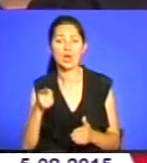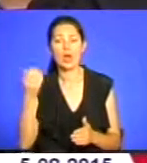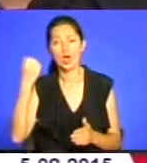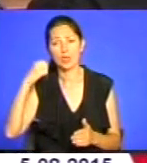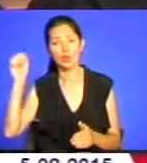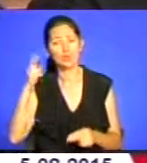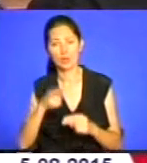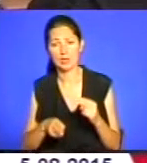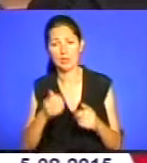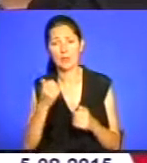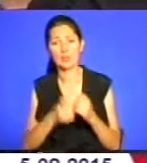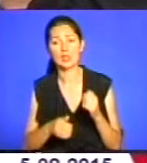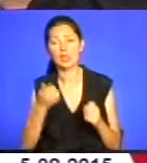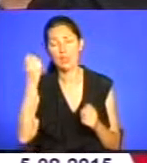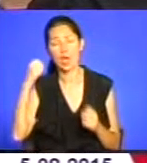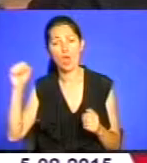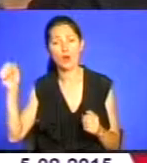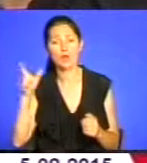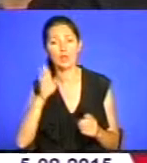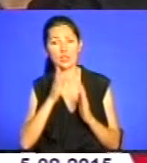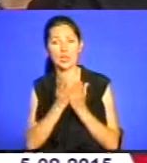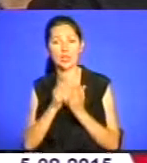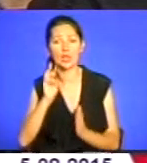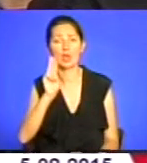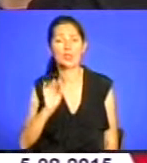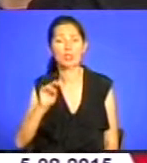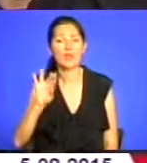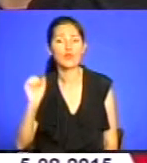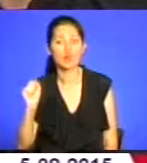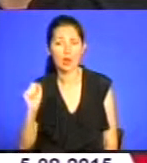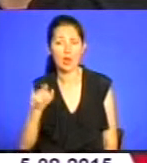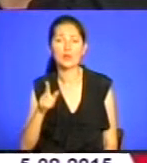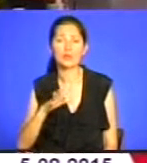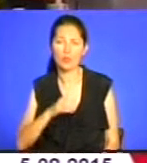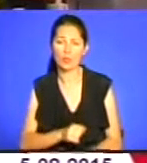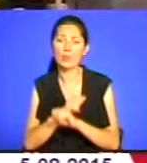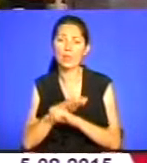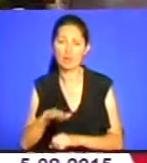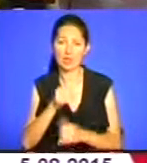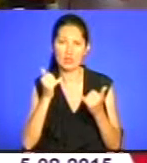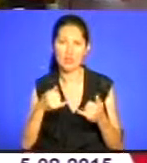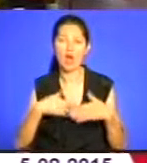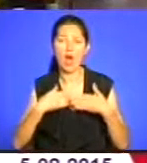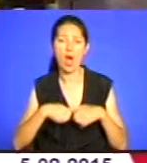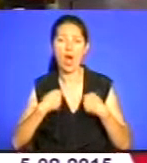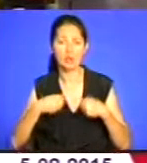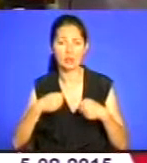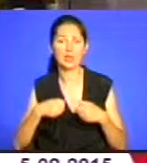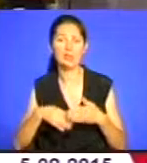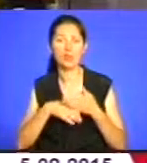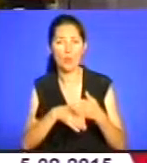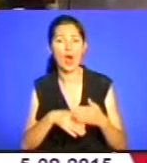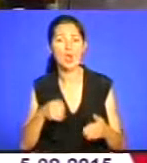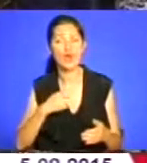Так не могла просто відірватися від цієї теми. Дуже болюче було писати про героїв Небесної сотні, тому що треба було так, ніби